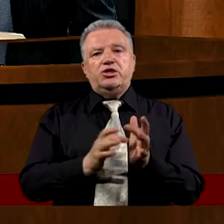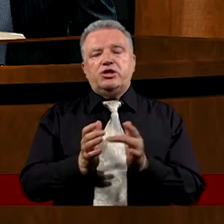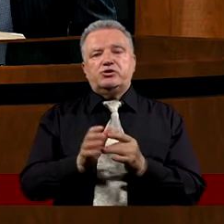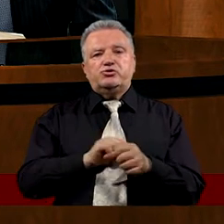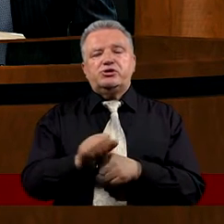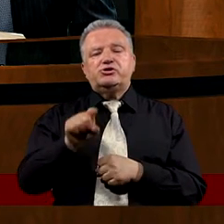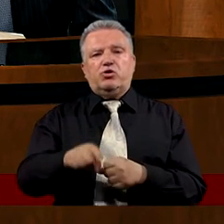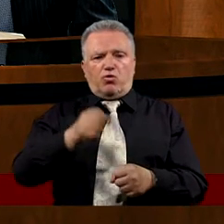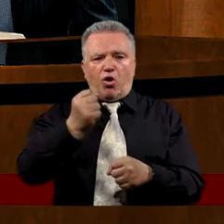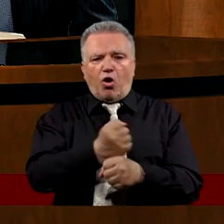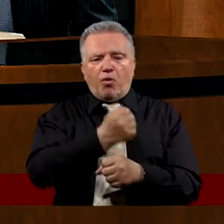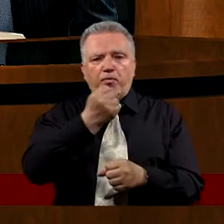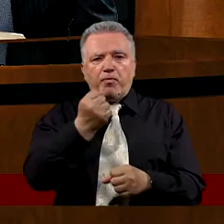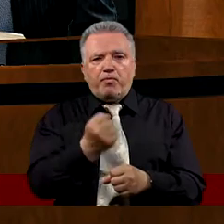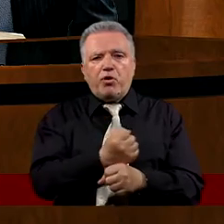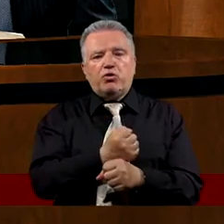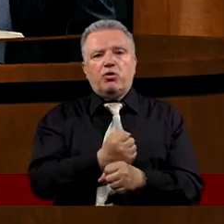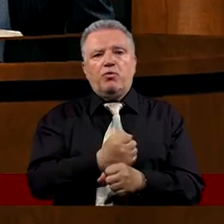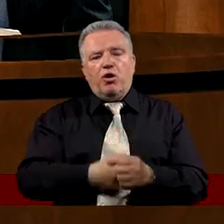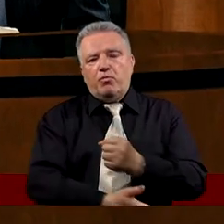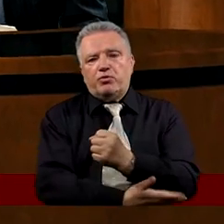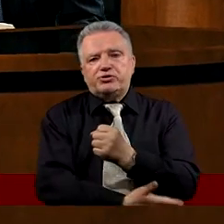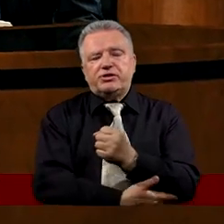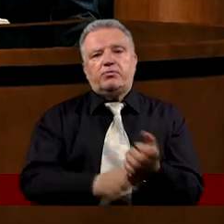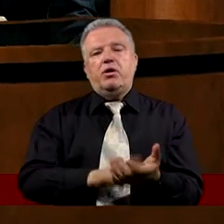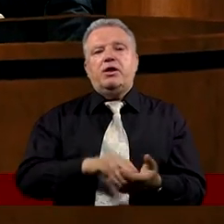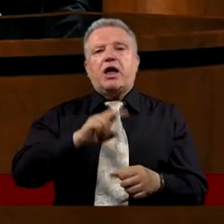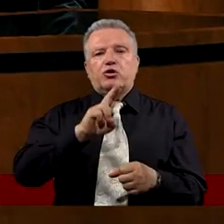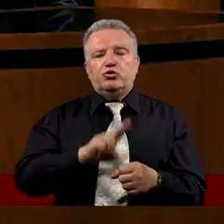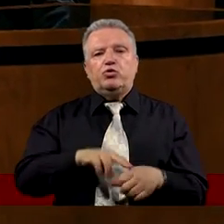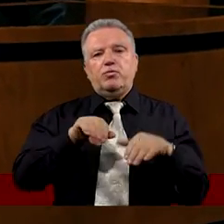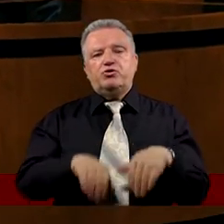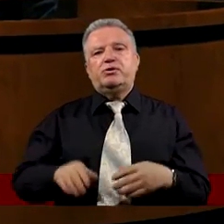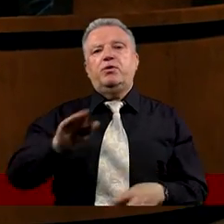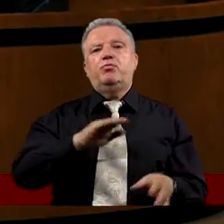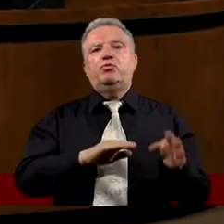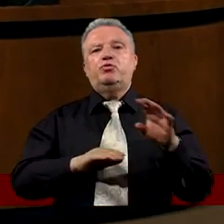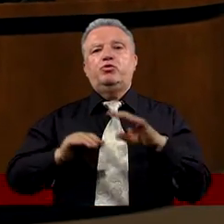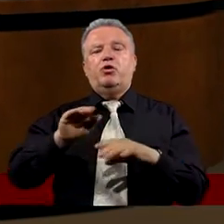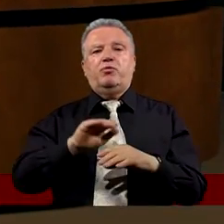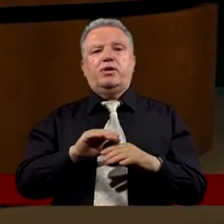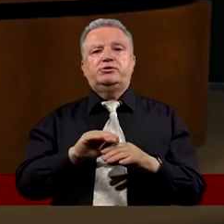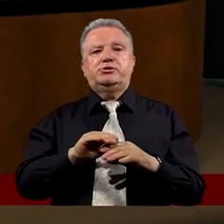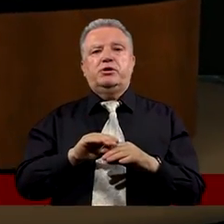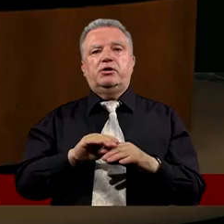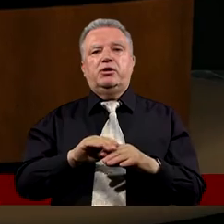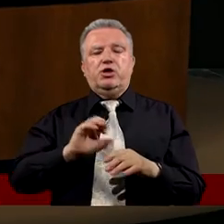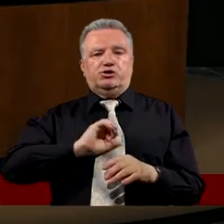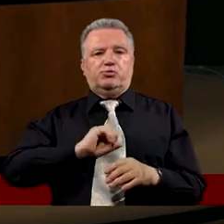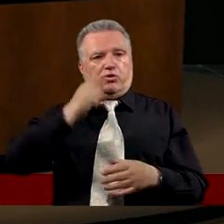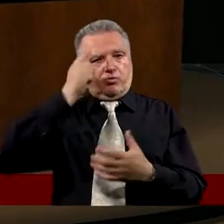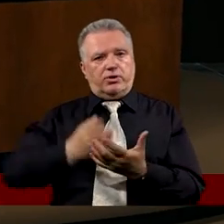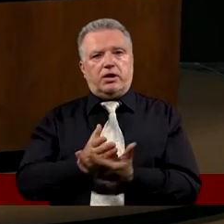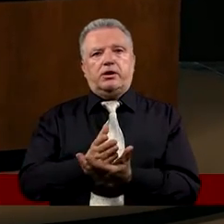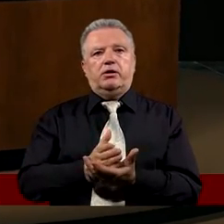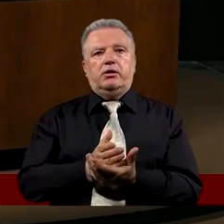Chrystus jest tą opoką Na którym, tym fundamentem Na którym możemy budować Budować